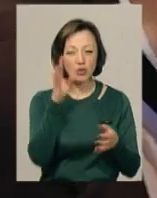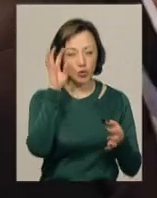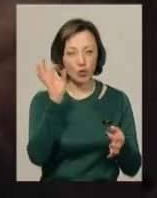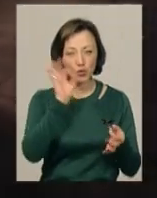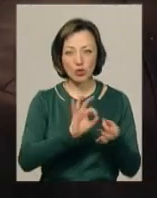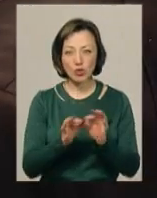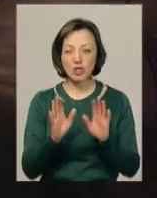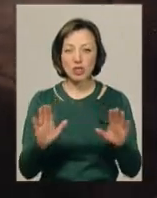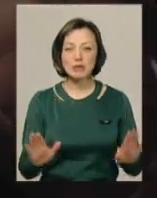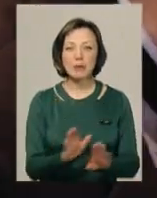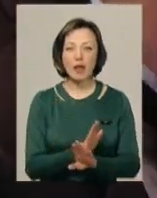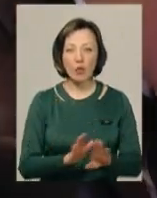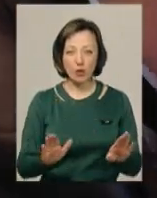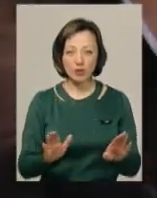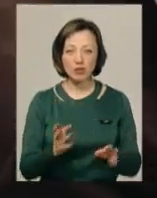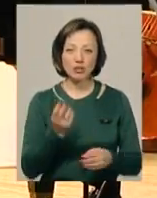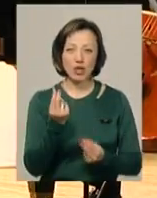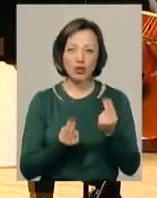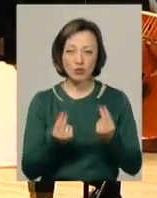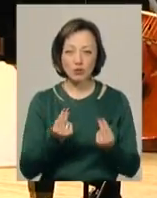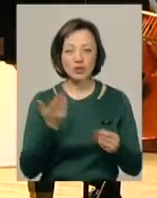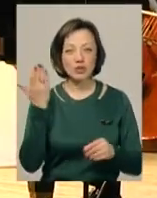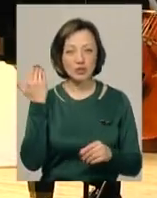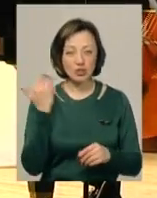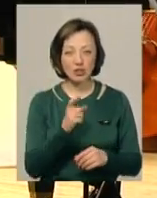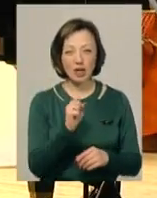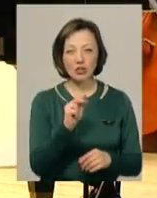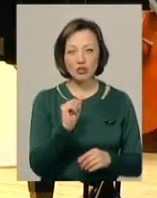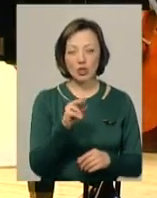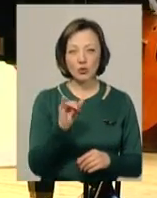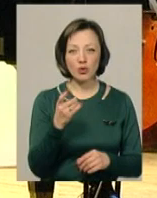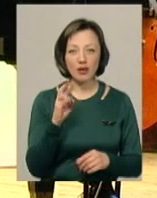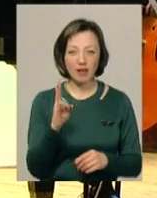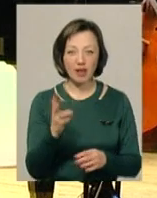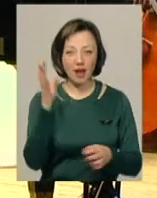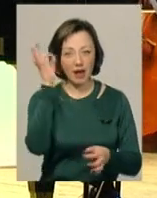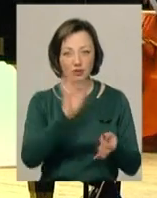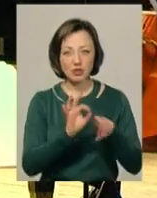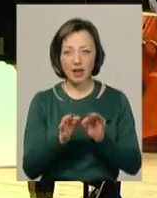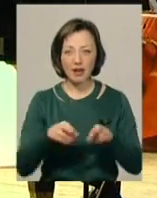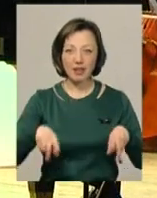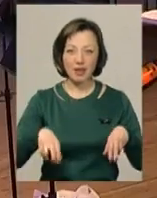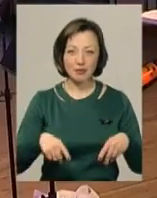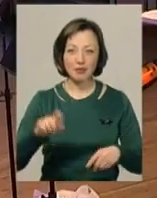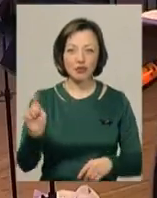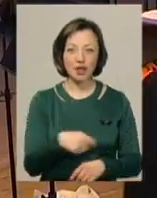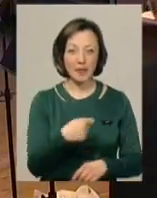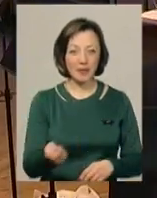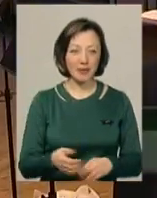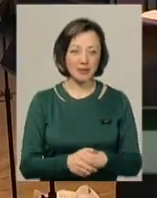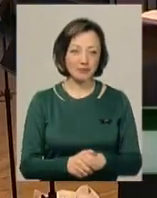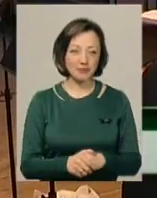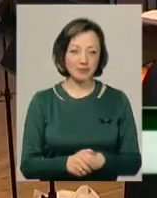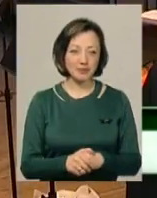його лише з мелодією. Жартує, що свого часу хачатуряна також ассоціювали лише з танцем і шаблями. Ну приємно,